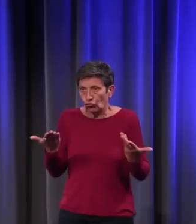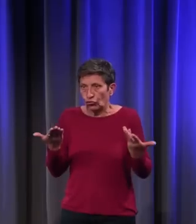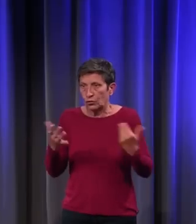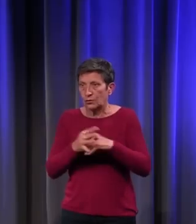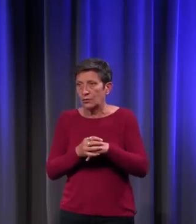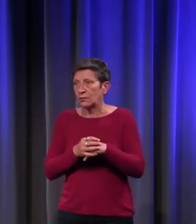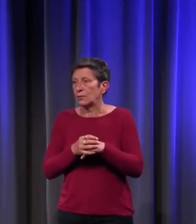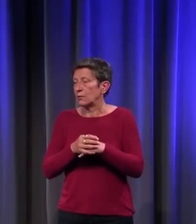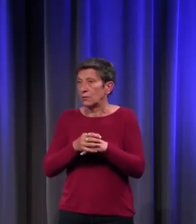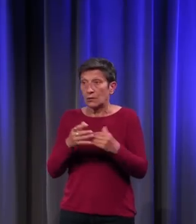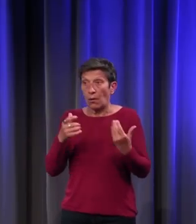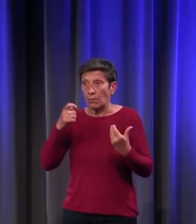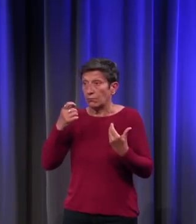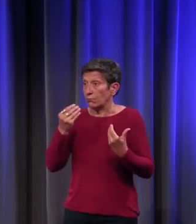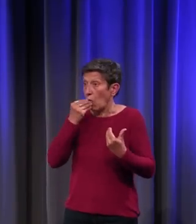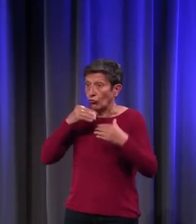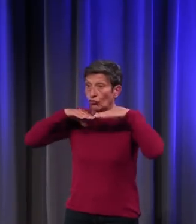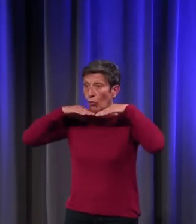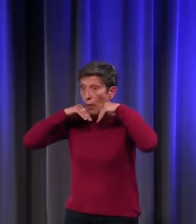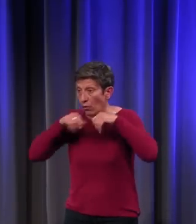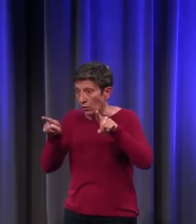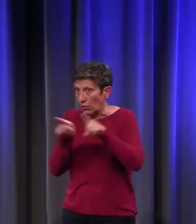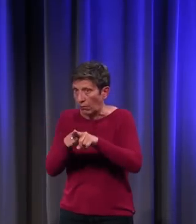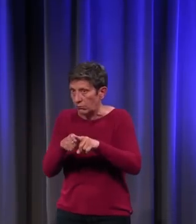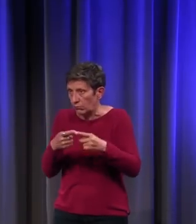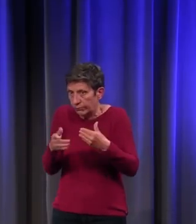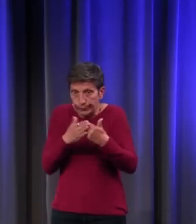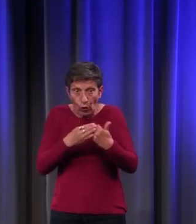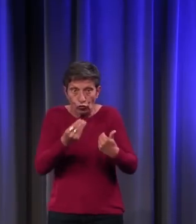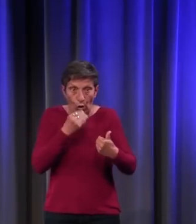être cannibale, au fond. Tellement, ça ressemble à l'être humain.